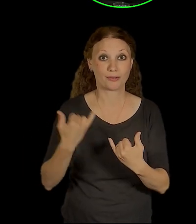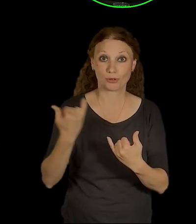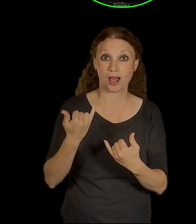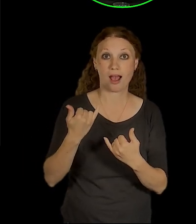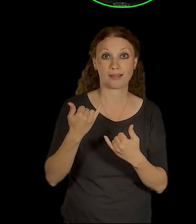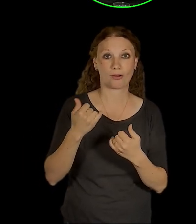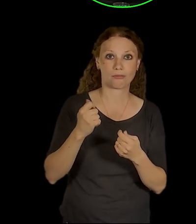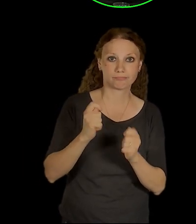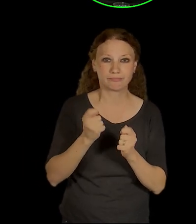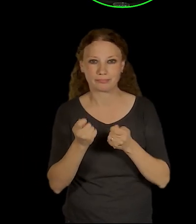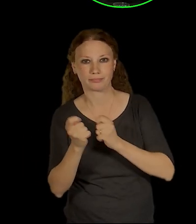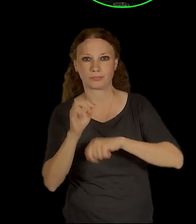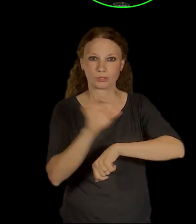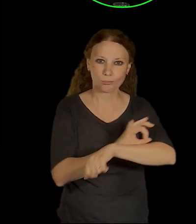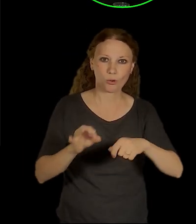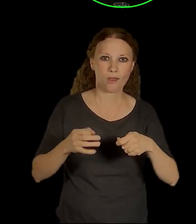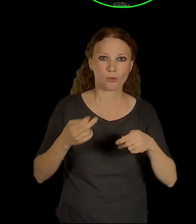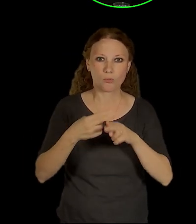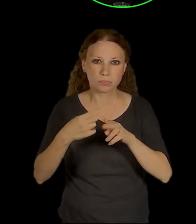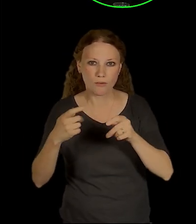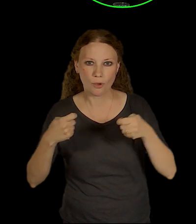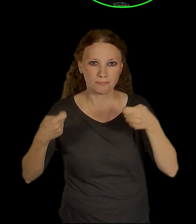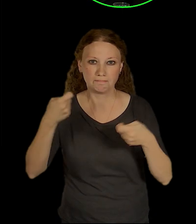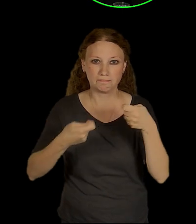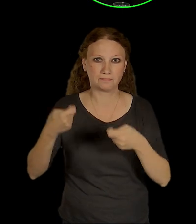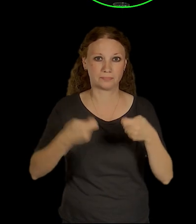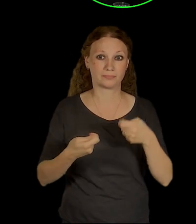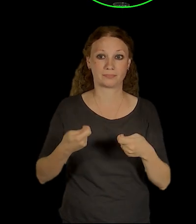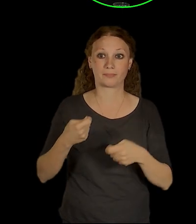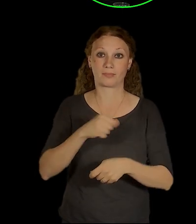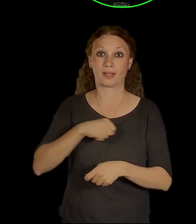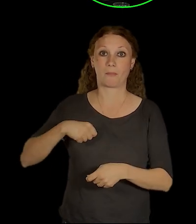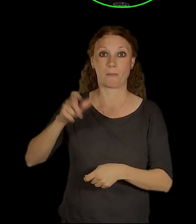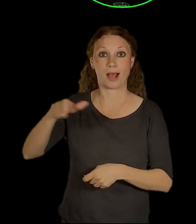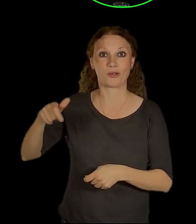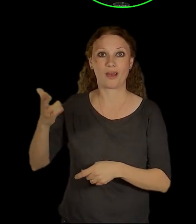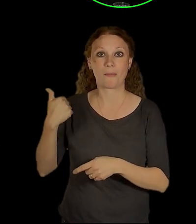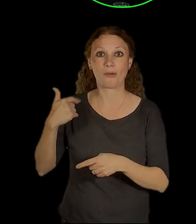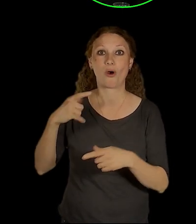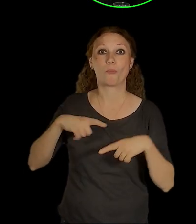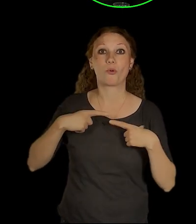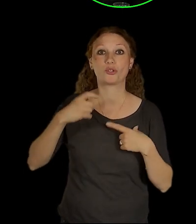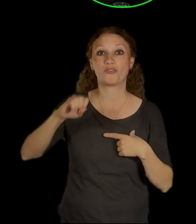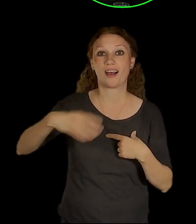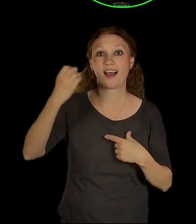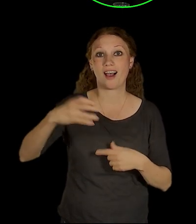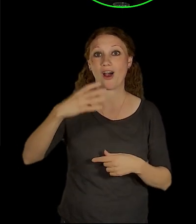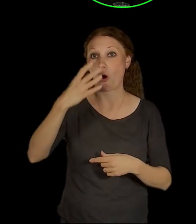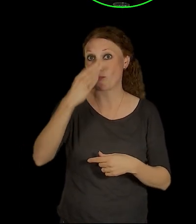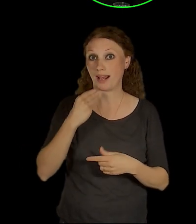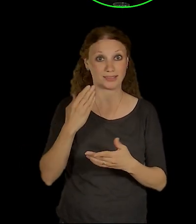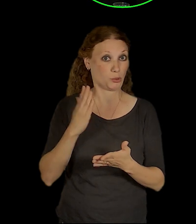upgradeuje, mění. Všiml jsem si, že tady pánové používali slajdy, které už dneska nejsou aktuální, už jsou zase jiný.